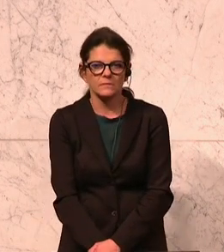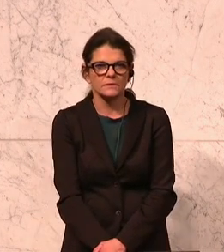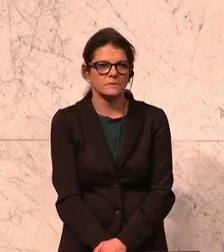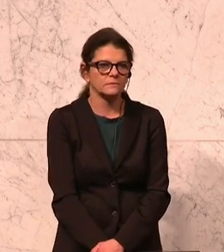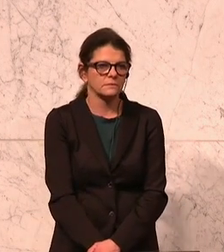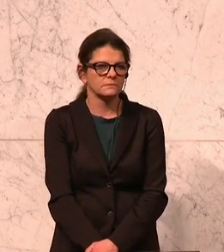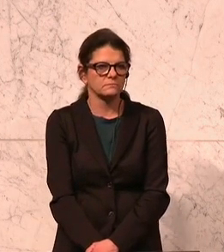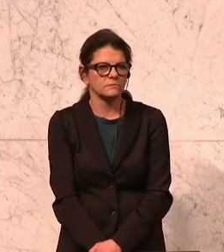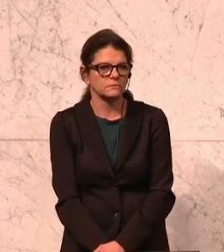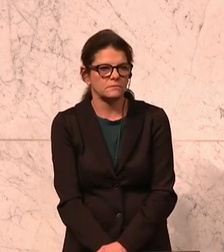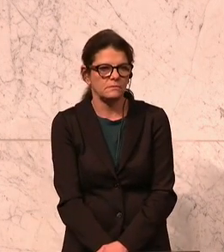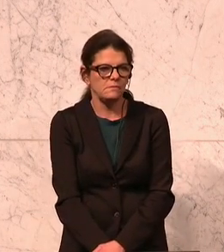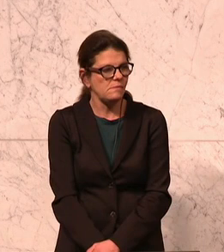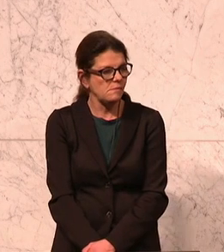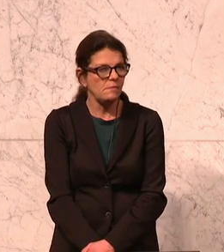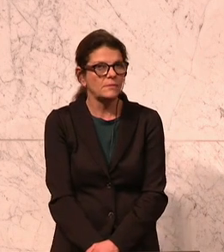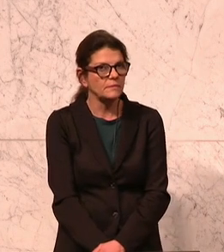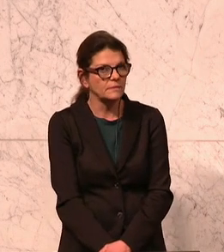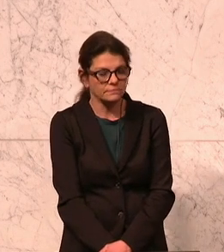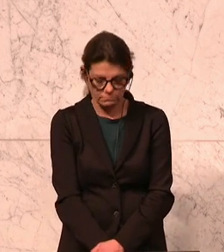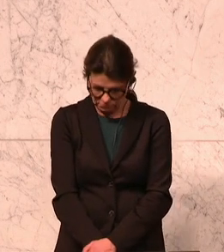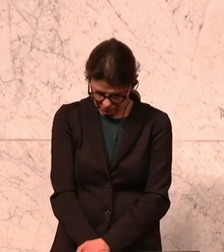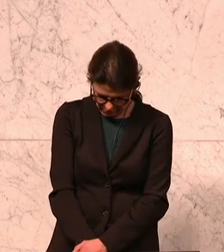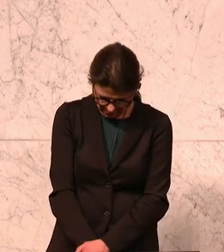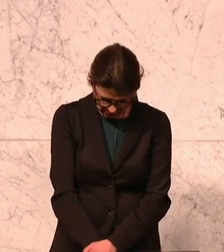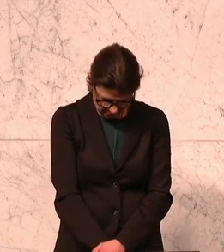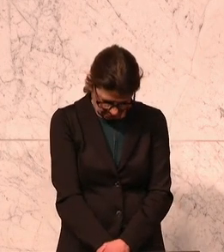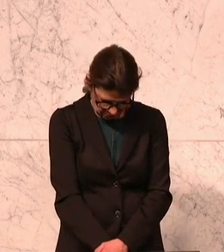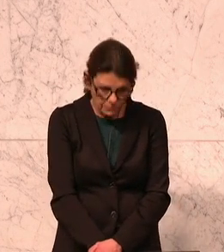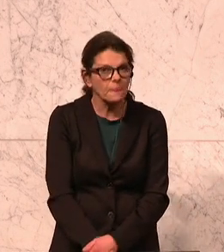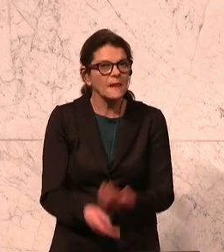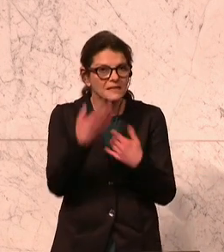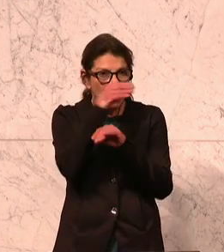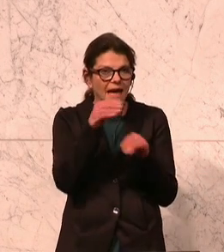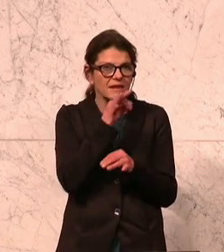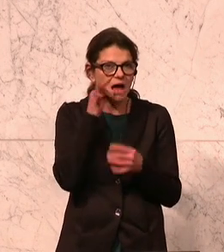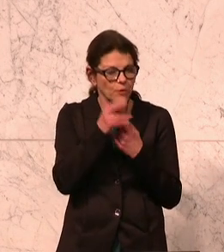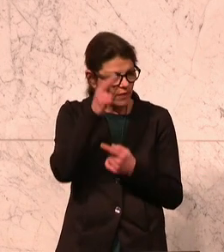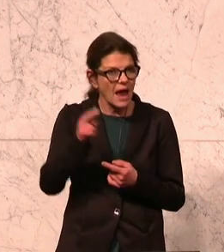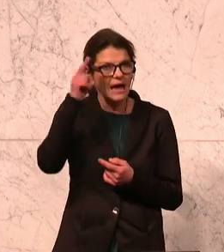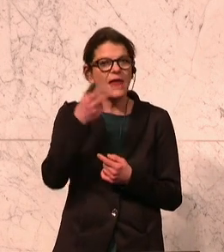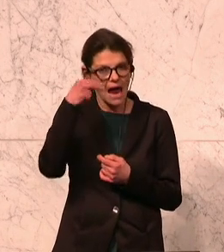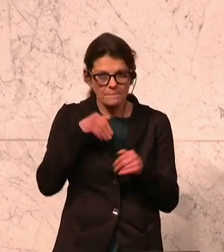Bildungspolitik ausgeblendet, meint sie. Und Forderungen wie die Abschaffung des Lehrerdienstrechts seien einfach populistisch. Abschaffung